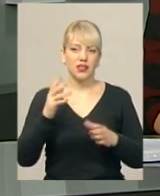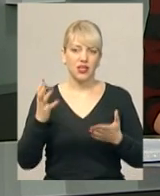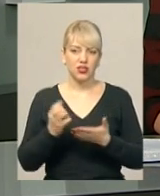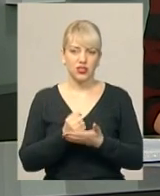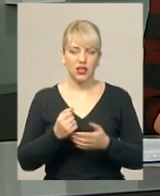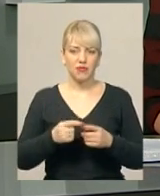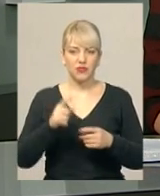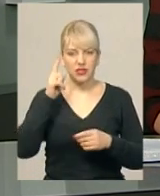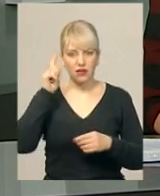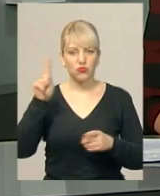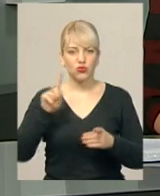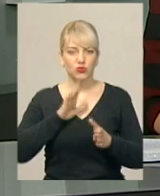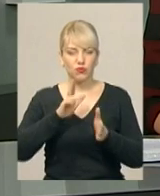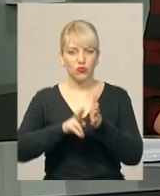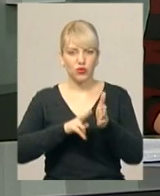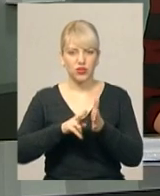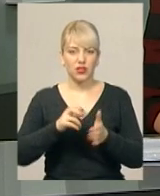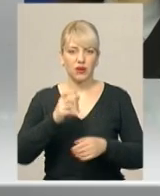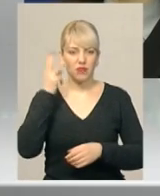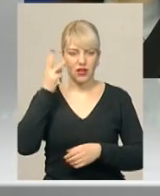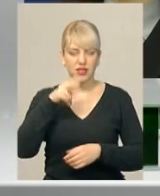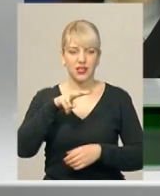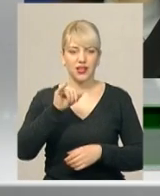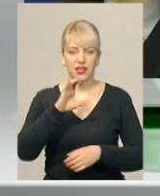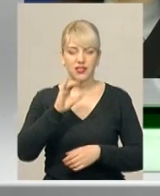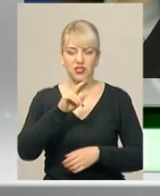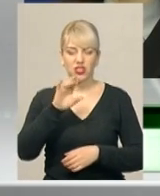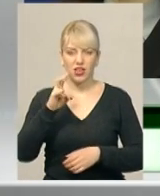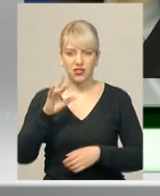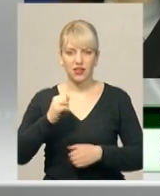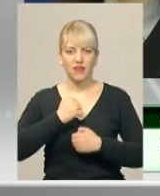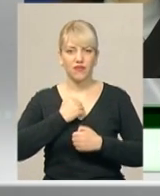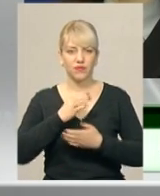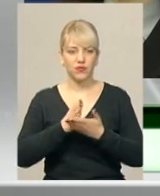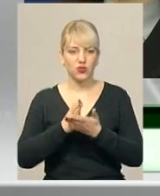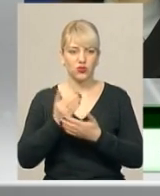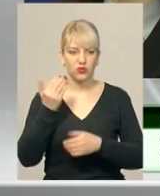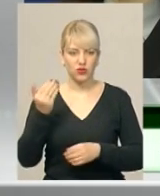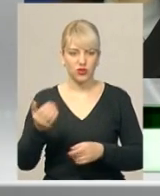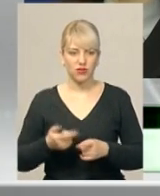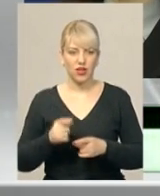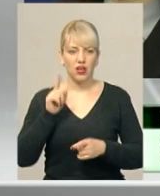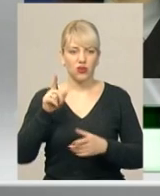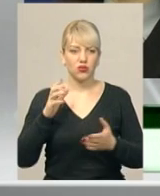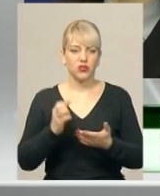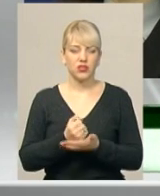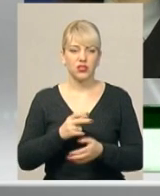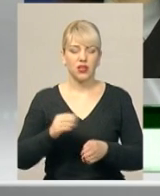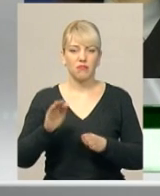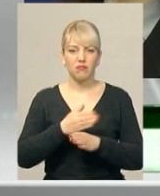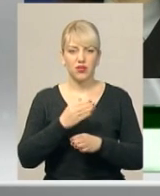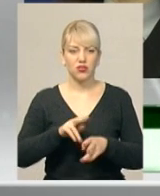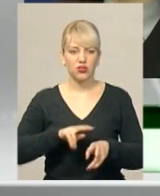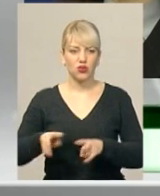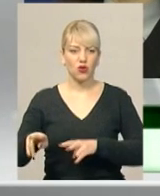-Лисичанськ до військової частини, у якій служив. Його знайшли між коліями, між панціями «Бистра» і «Попільною». Він